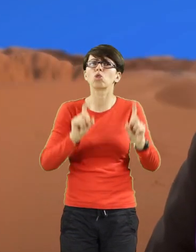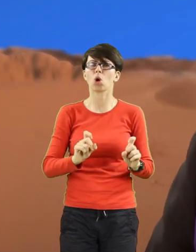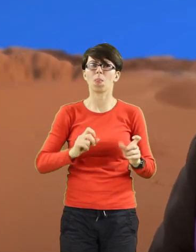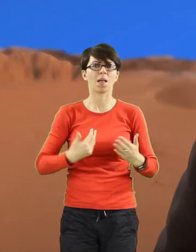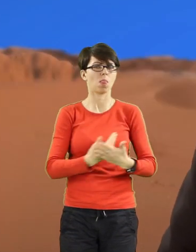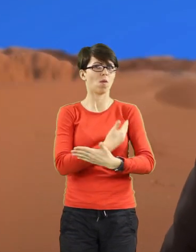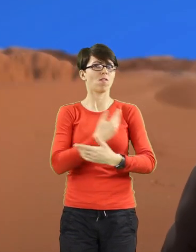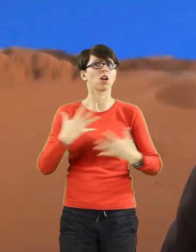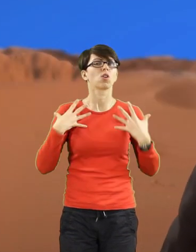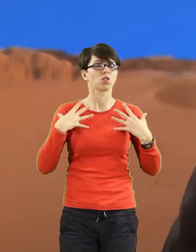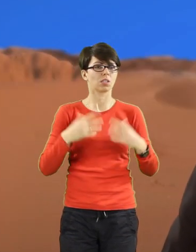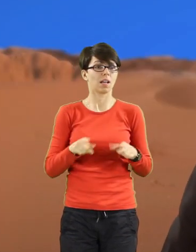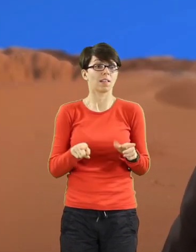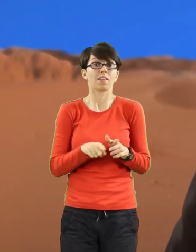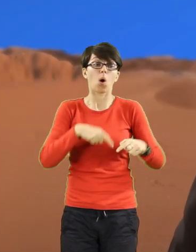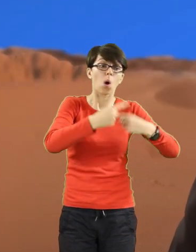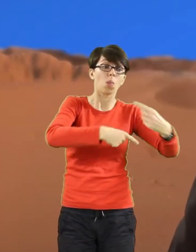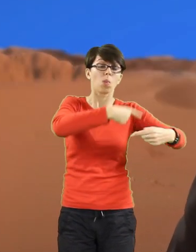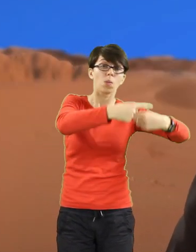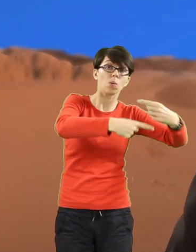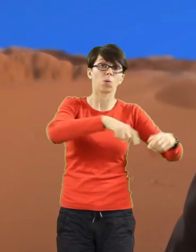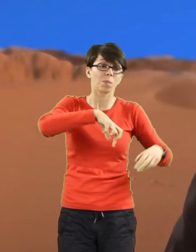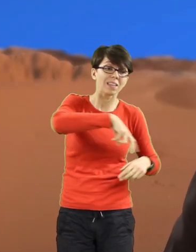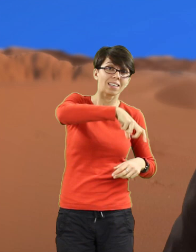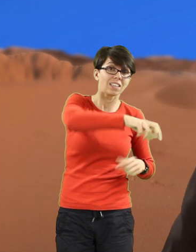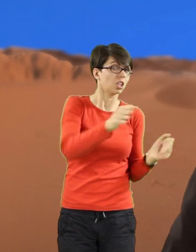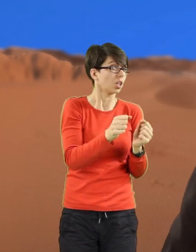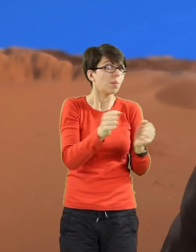kontynuuj swoją drogę przez pustynię Izraelu.